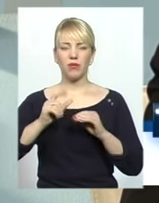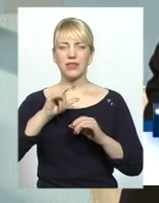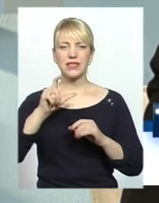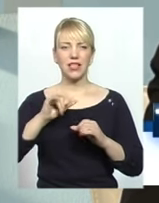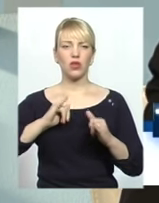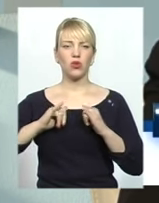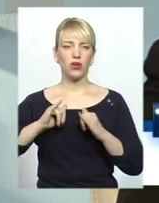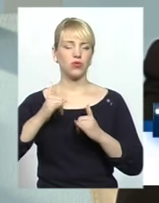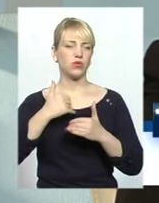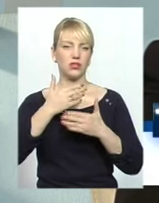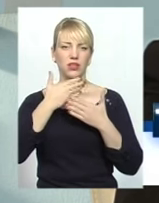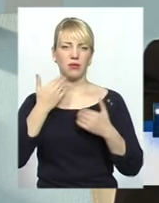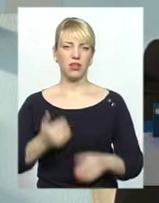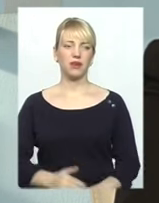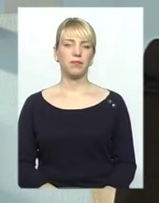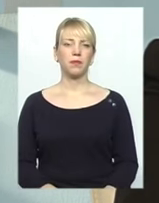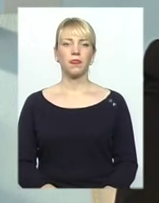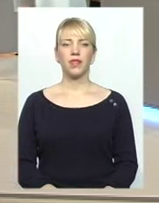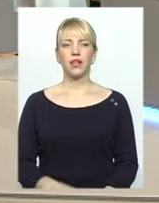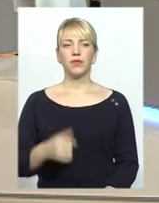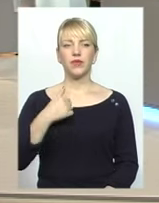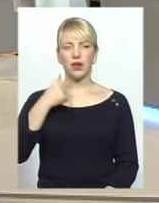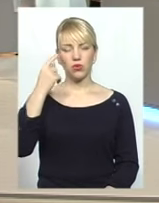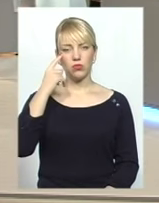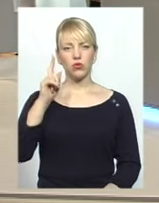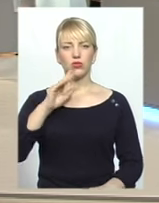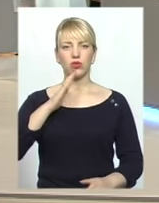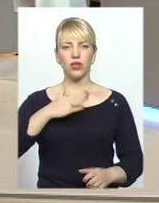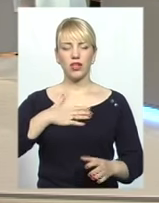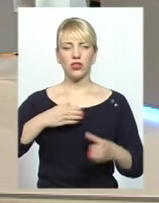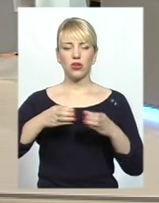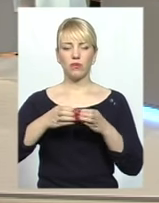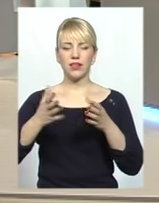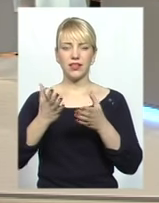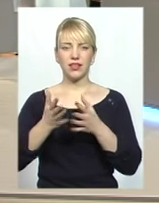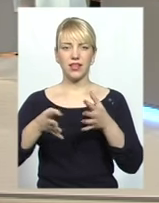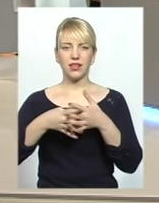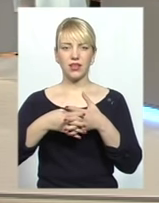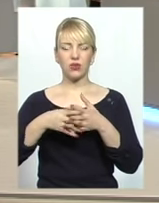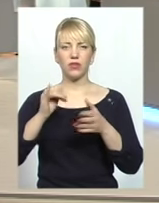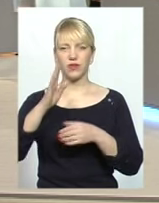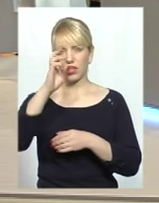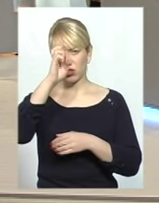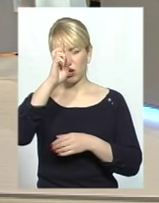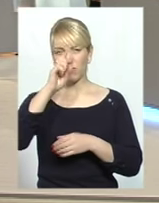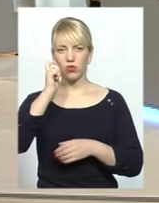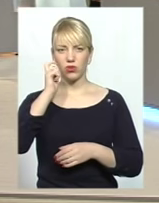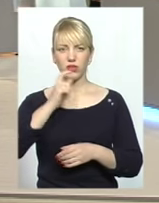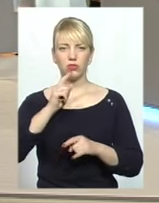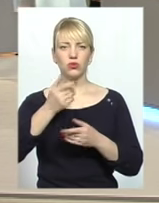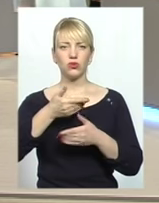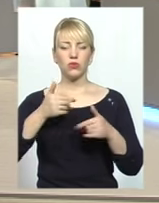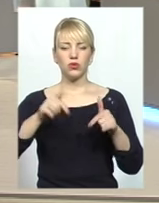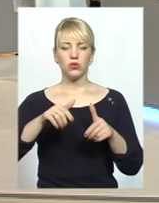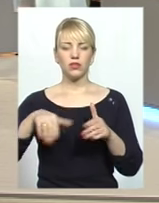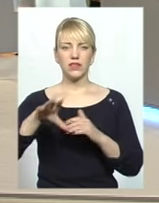можемо так сказати. Я думаю, що наші громади, вони є інтегровані в державу Україна, тому що ми тут всі виросли,